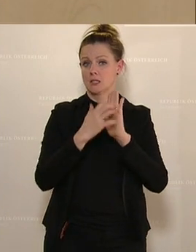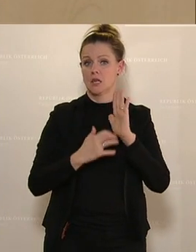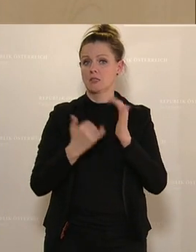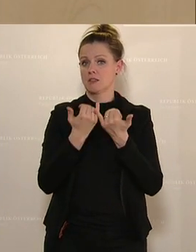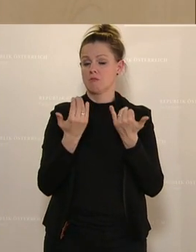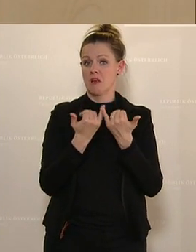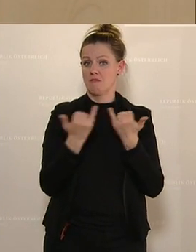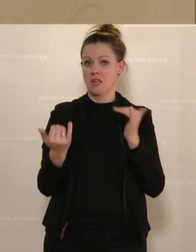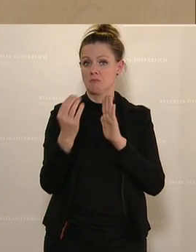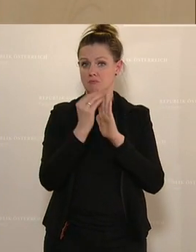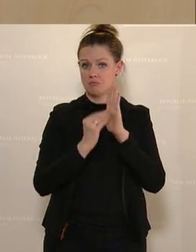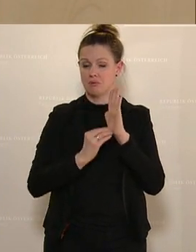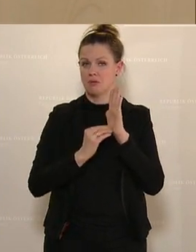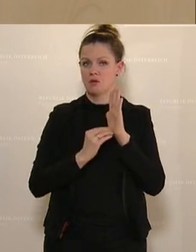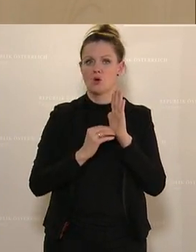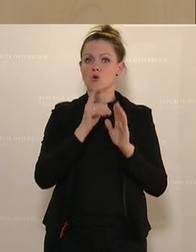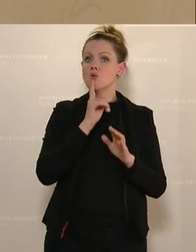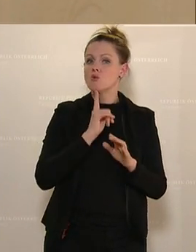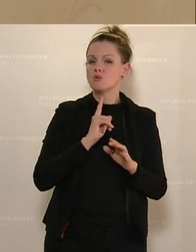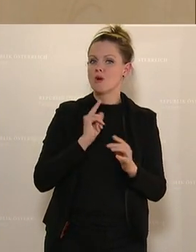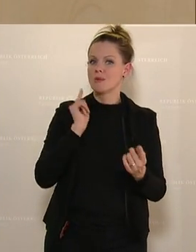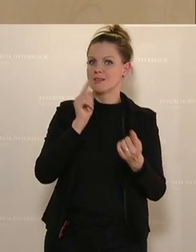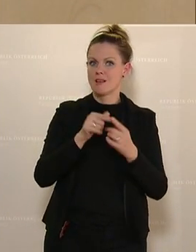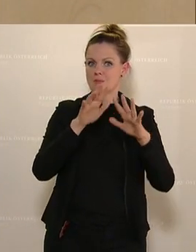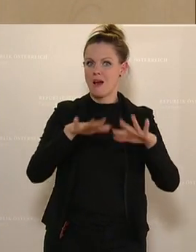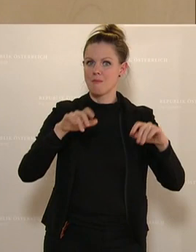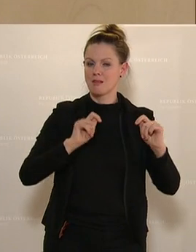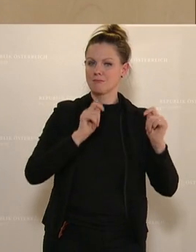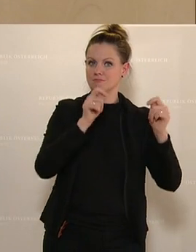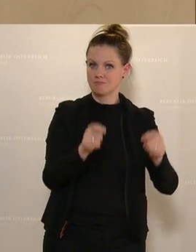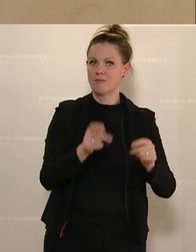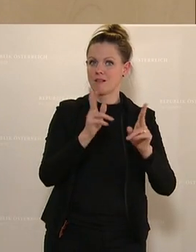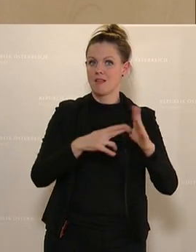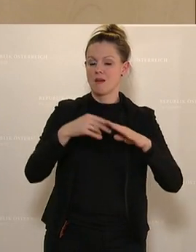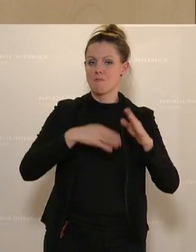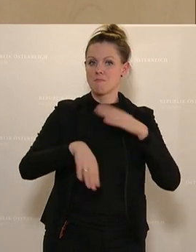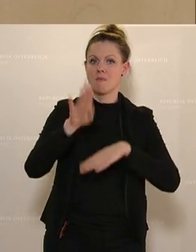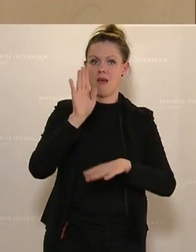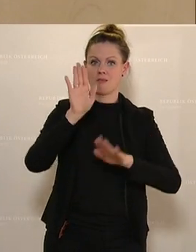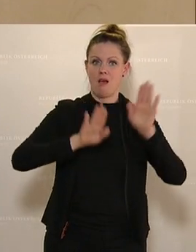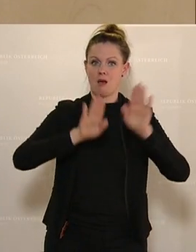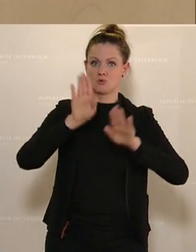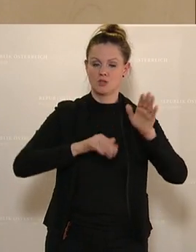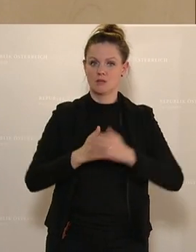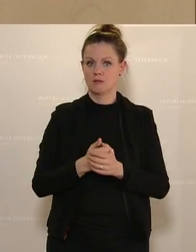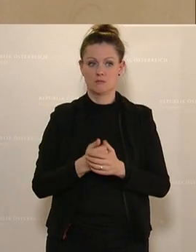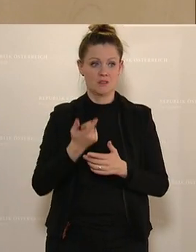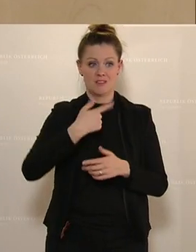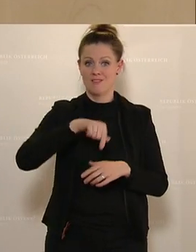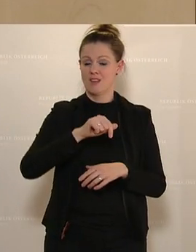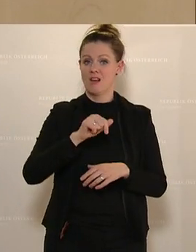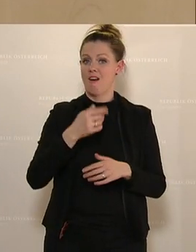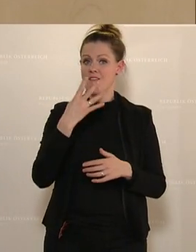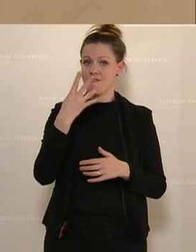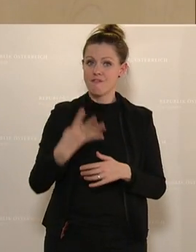Es ging eigentlich nur mehr darum, dass ihr es ins Parlament einbringt und dass wir eine Mehrheit dafür bekommen. Wir stünden seit